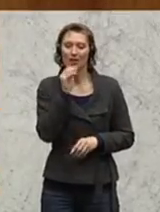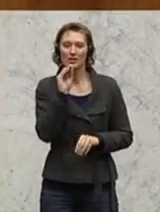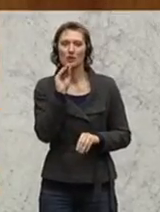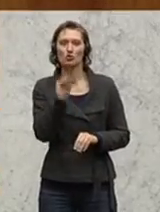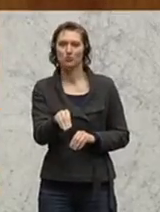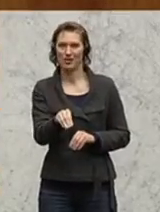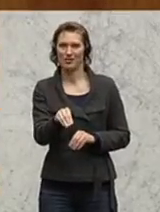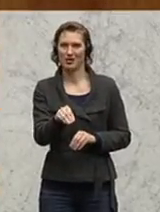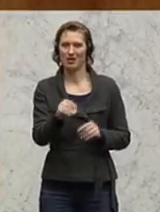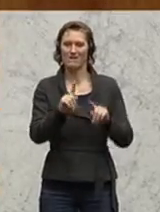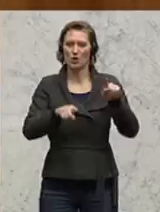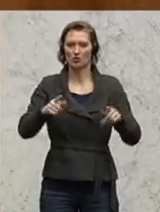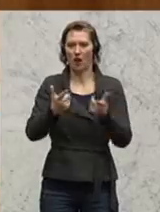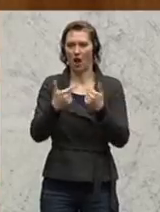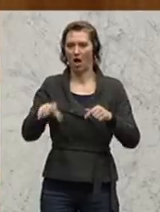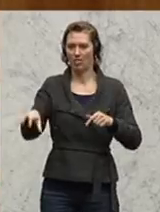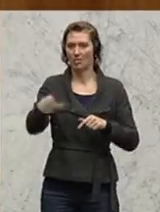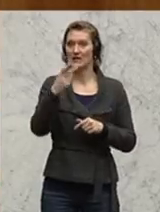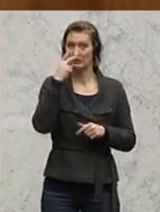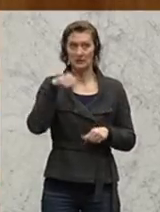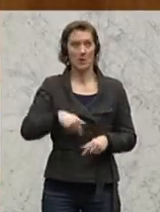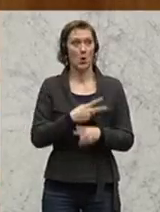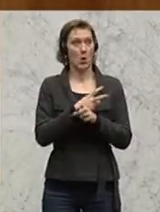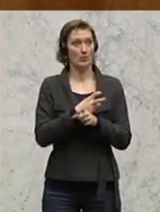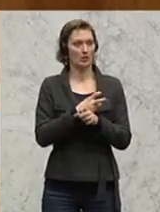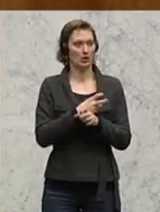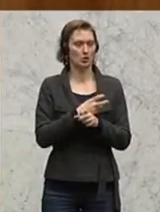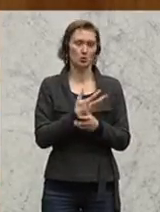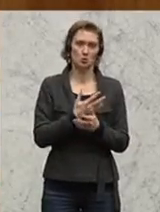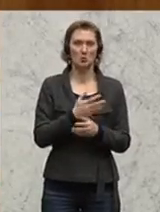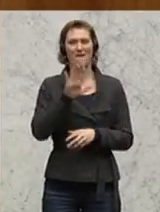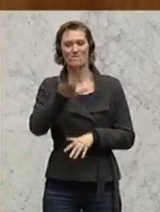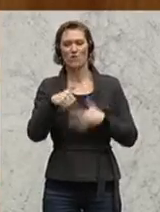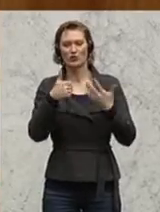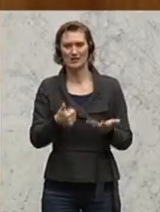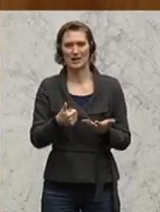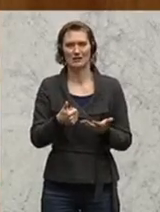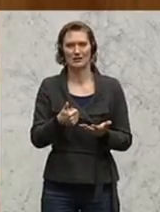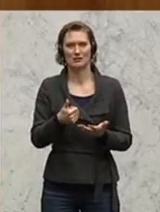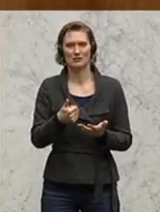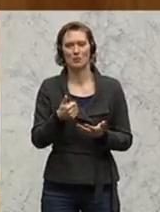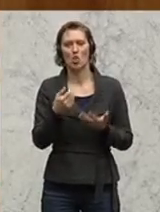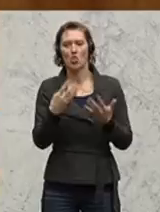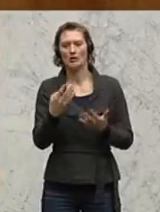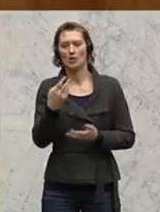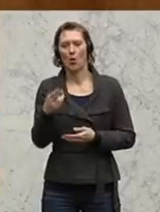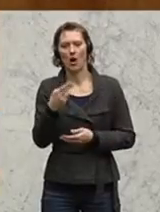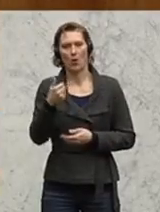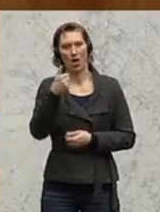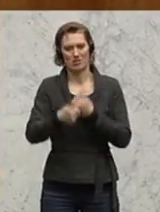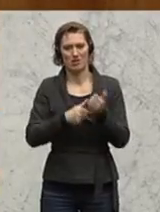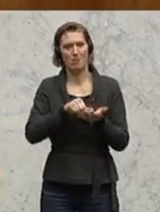verschiedenen Ländern anschaut, dann sieht man, Österreich spenden rund 65 Prozent der Leute 90 Euro im Jahr,